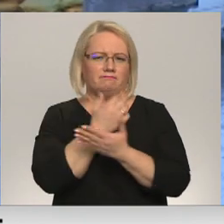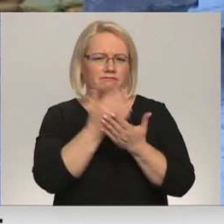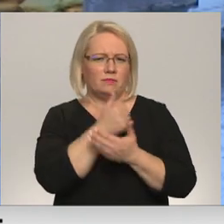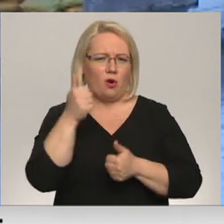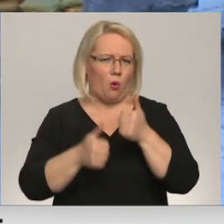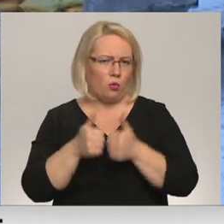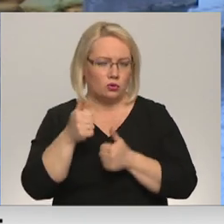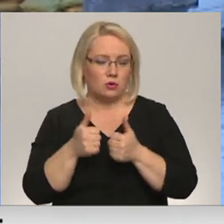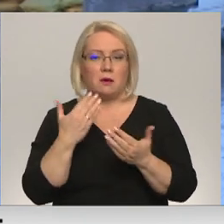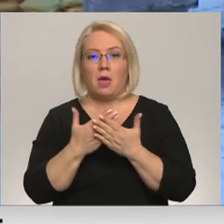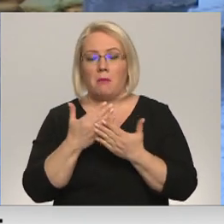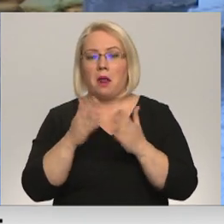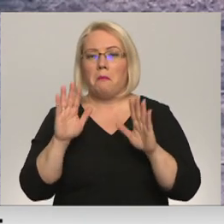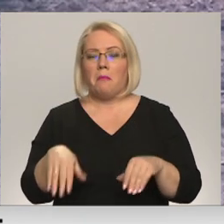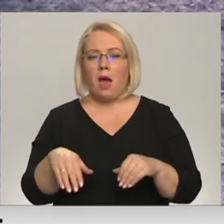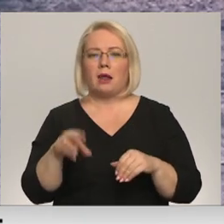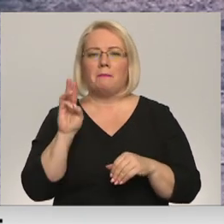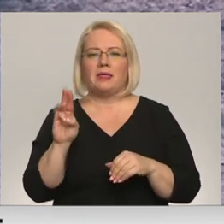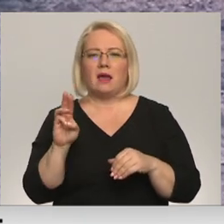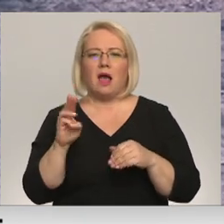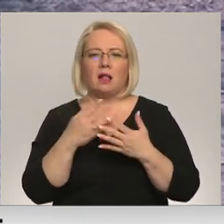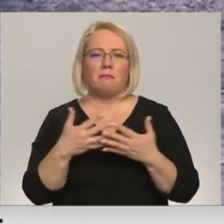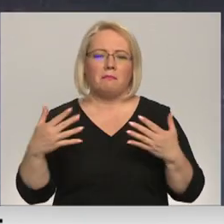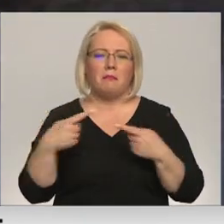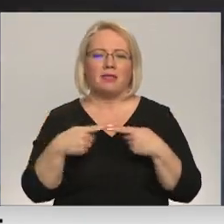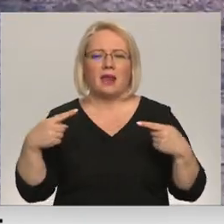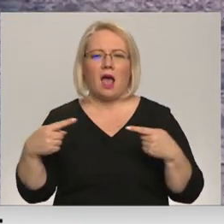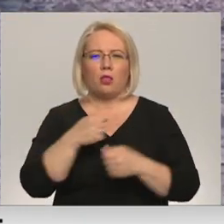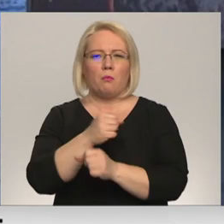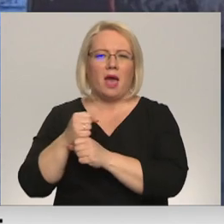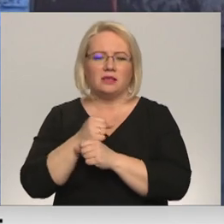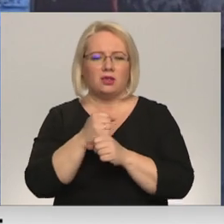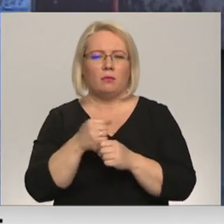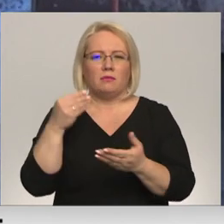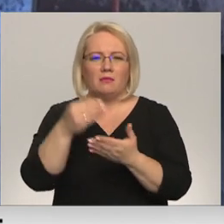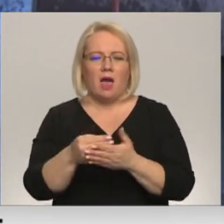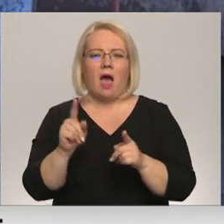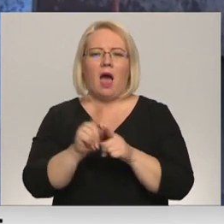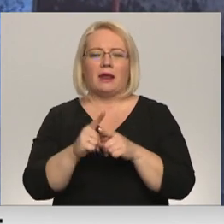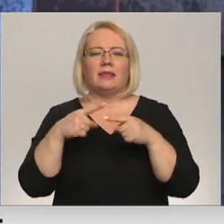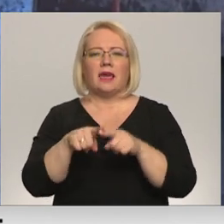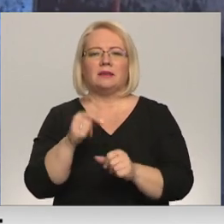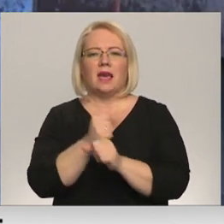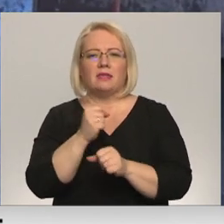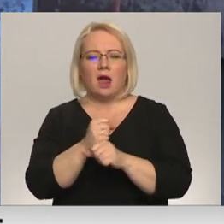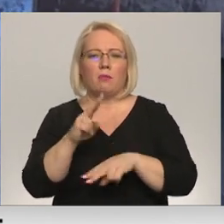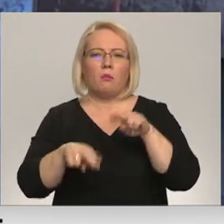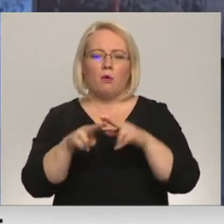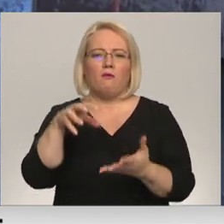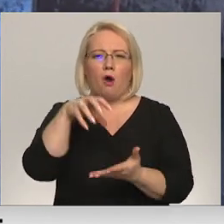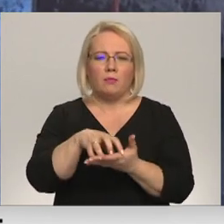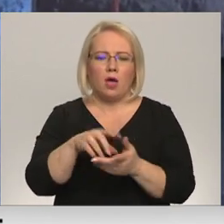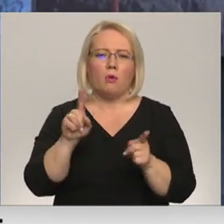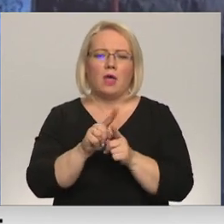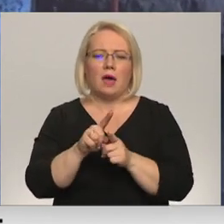iepirkumos, piemēram par minerālu materiālu maisījumu iegādi, tehnikas nomu darbam būvabiektos un ceļu būvmateriālu piegādi.